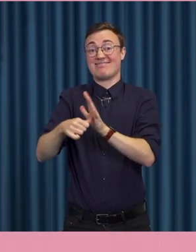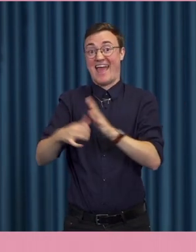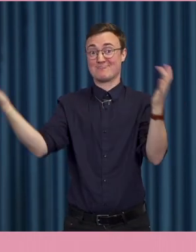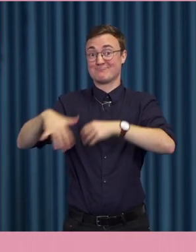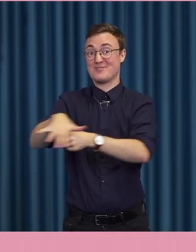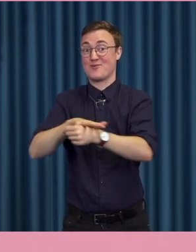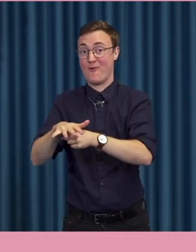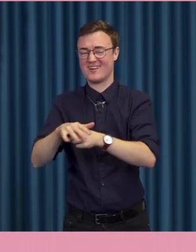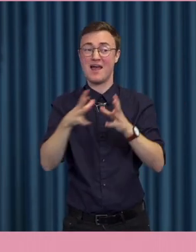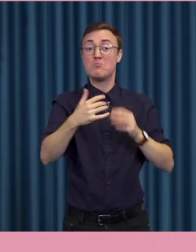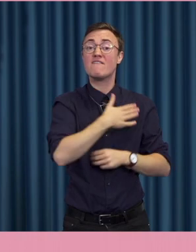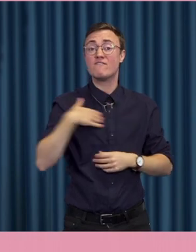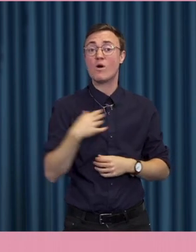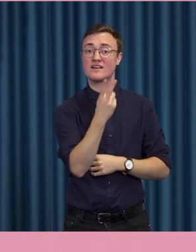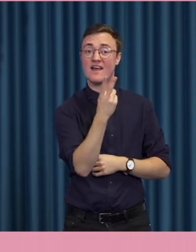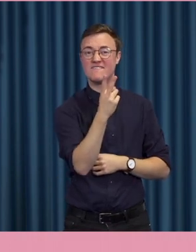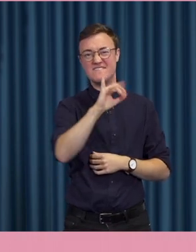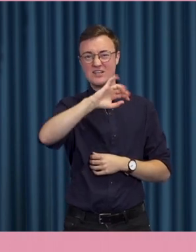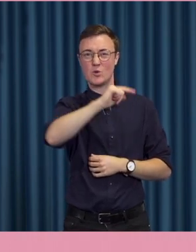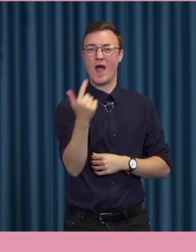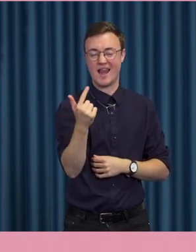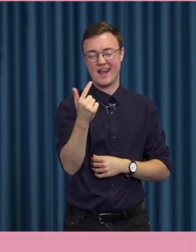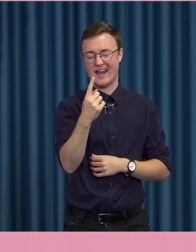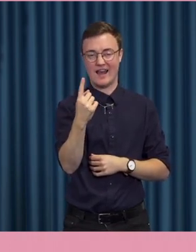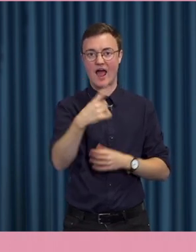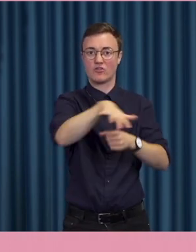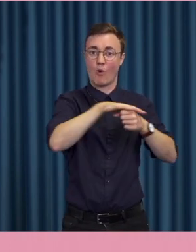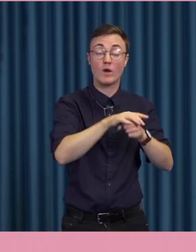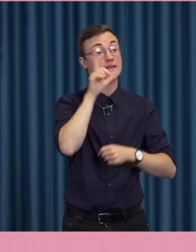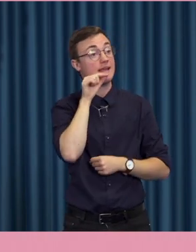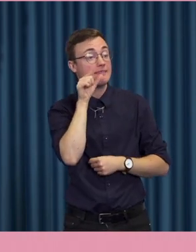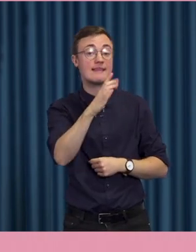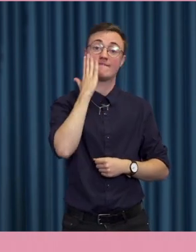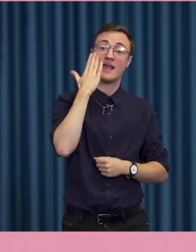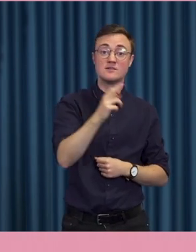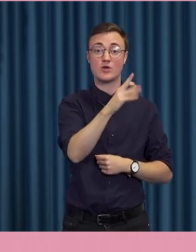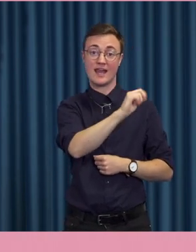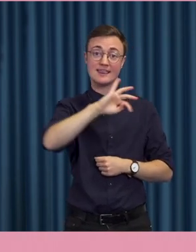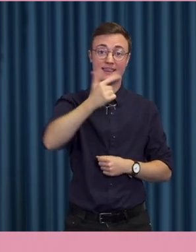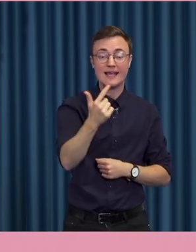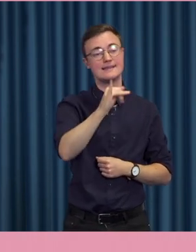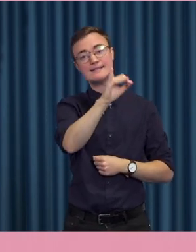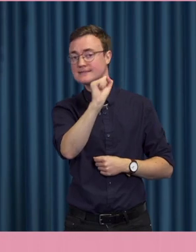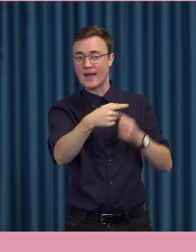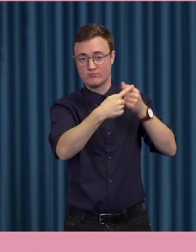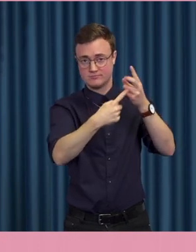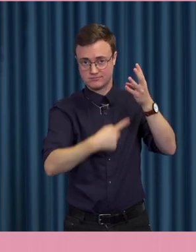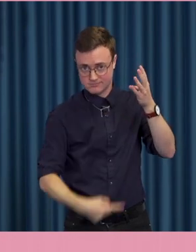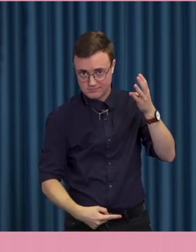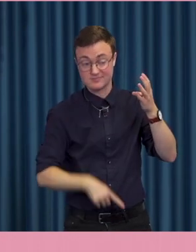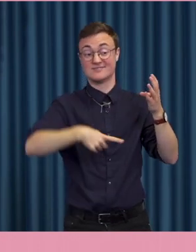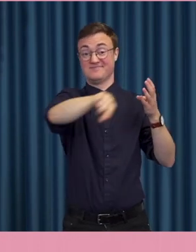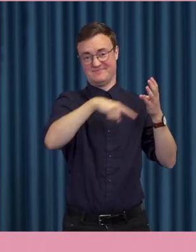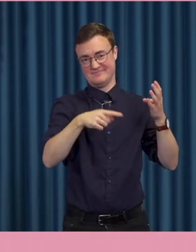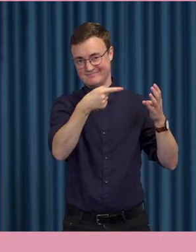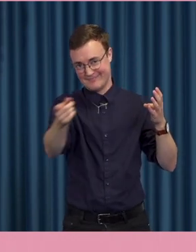virtuella torg som faktiskt växte fram, Twitter, Facebook, Reddit, Instagram med flera, har dock som